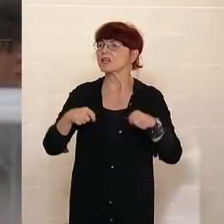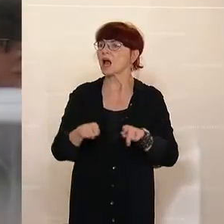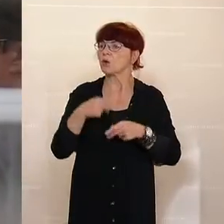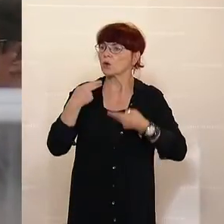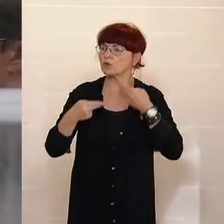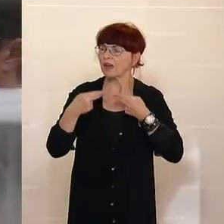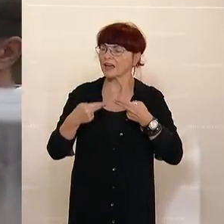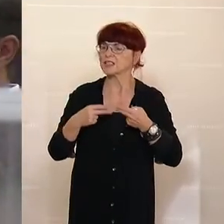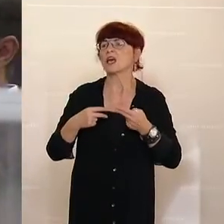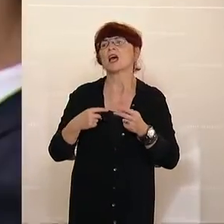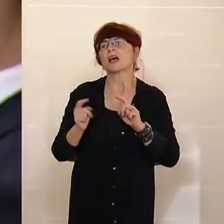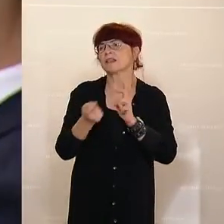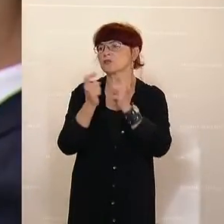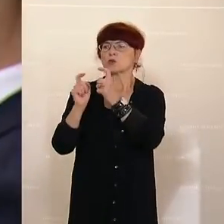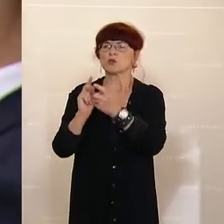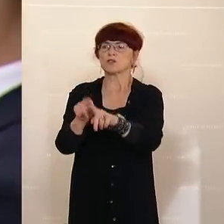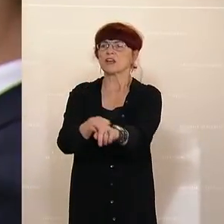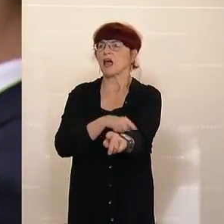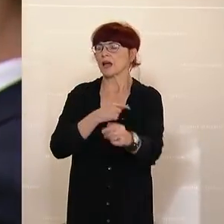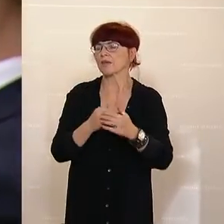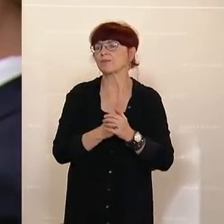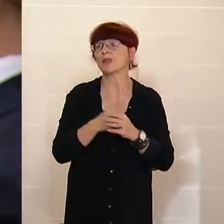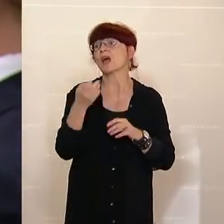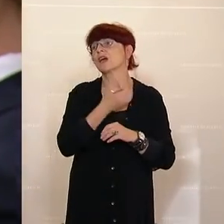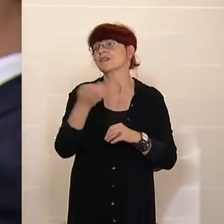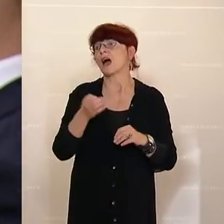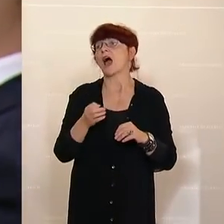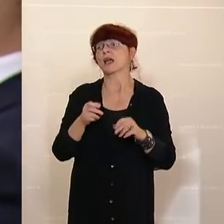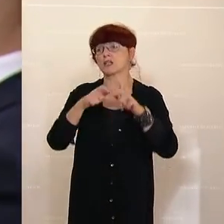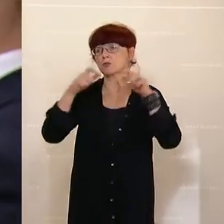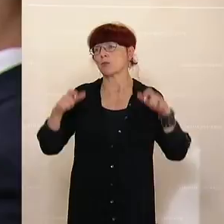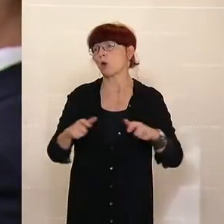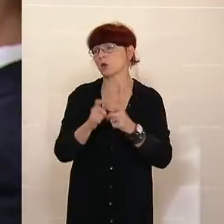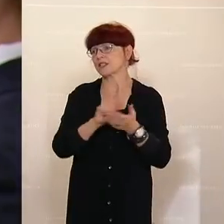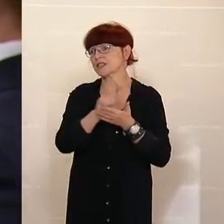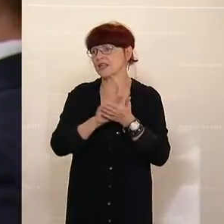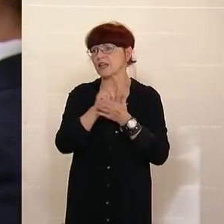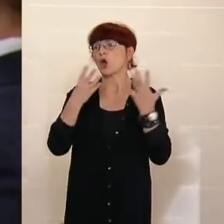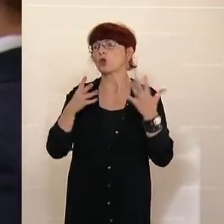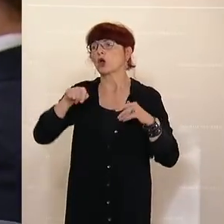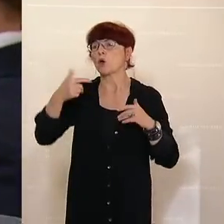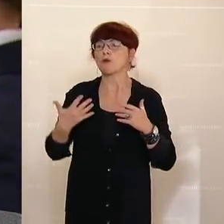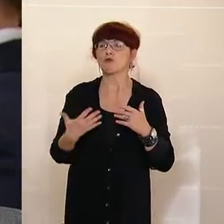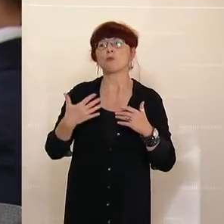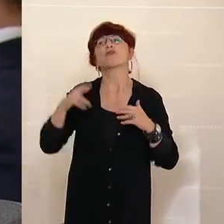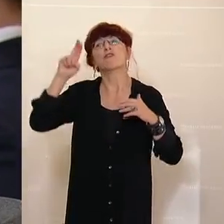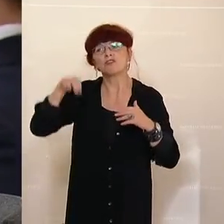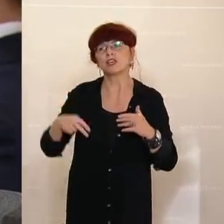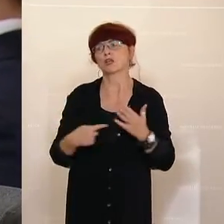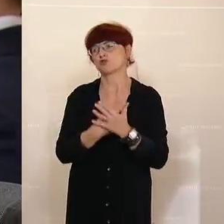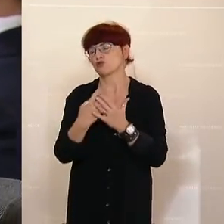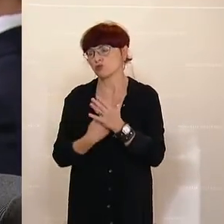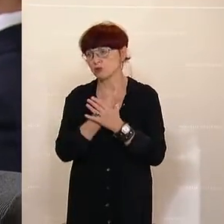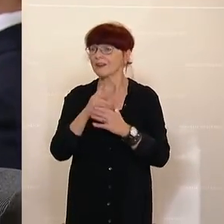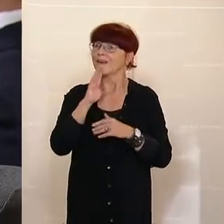Dauer der Debatten. Dementsprechend ist die Tagesblockzeit von 9,5 Wiener Stunden vereinbart. Die Redezeiten